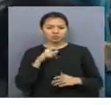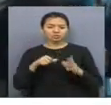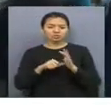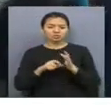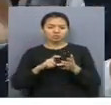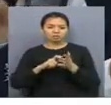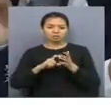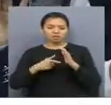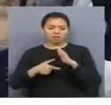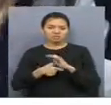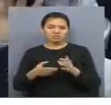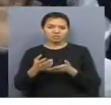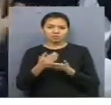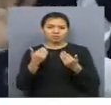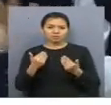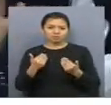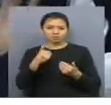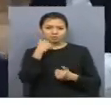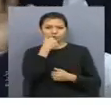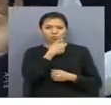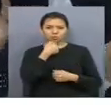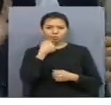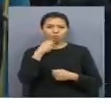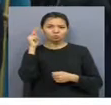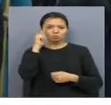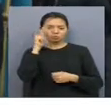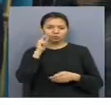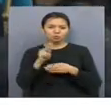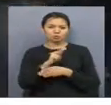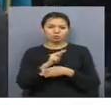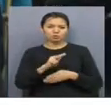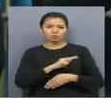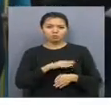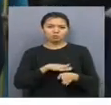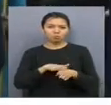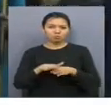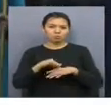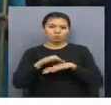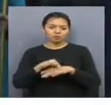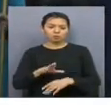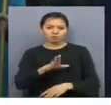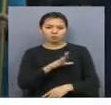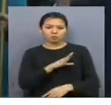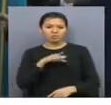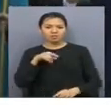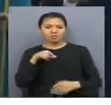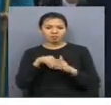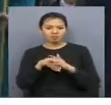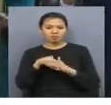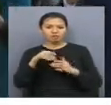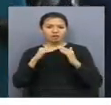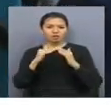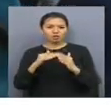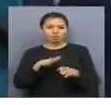комплексын жинақталды. Бейлғы ұқы жылының қортындысы бойынша мектепке жөнді үшін жұмыстары барлығы толықтай жүргізілді. Оның үшінде мектептің